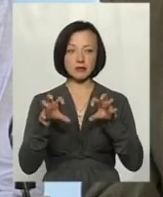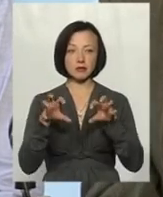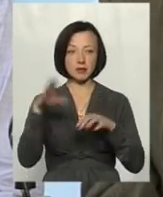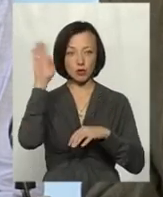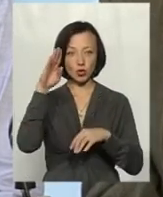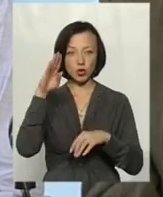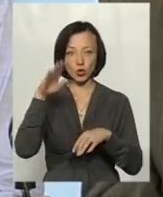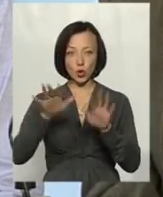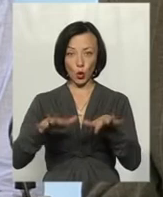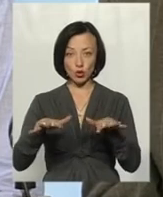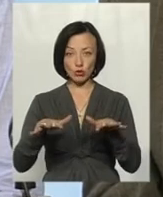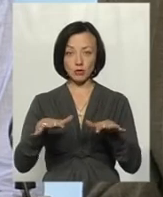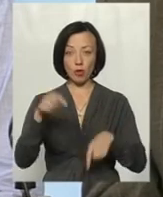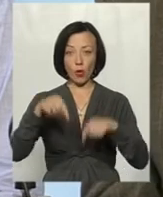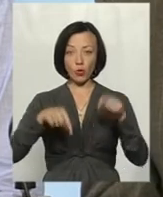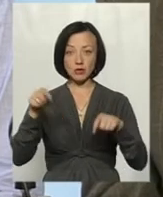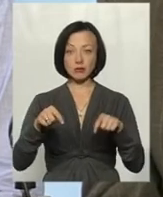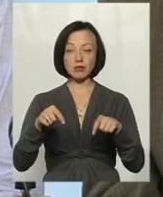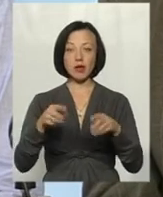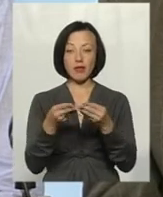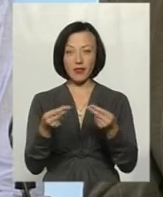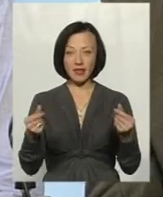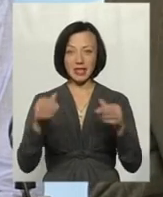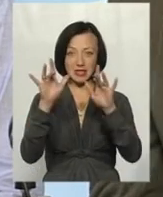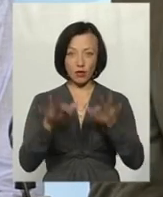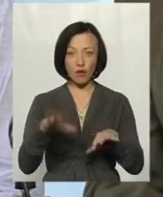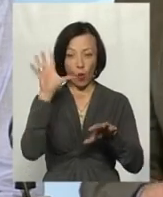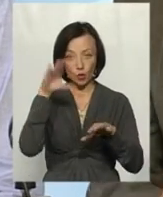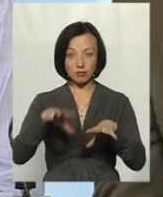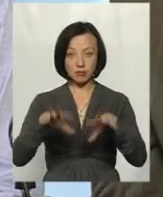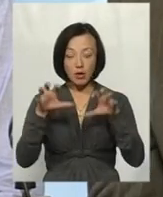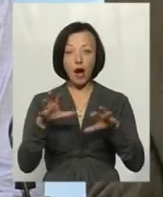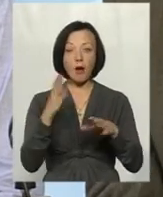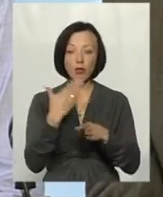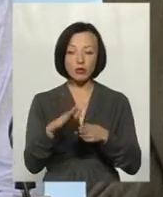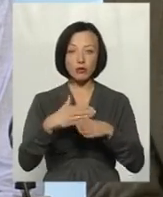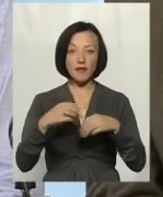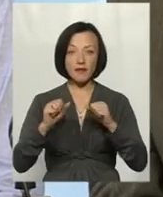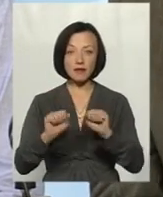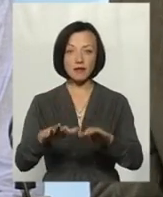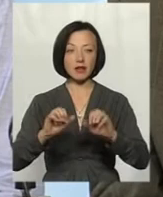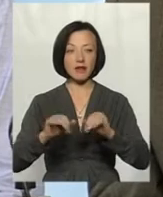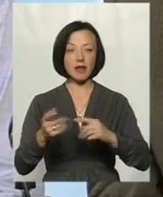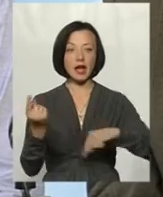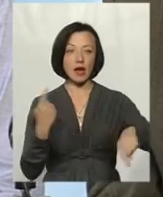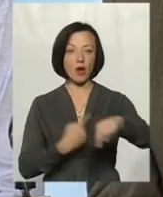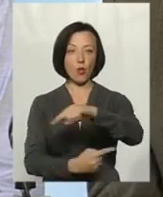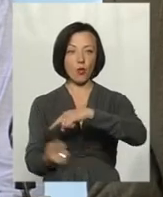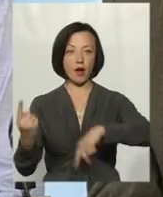час дощового періоду осіню, під час станення знігу воду, а потім повільно віддавали. Регуляція була